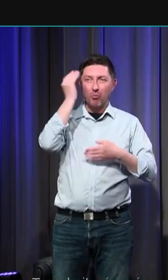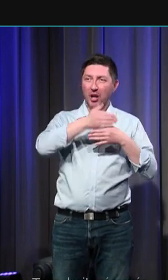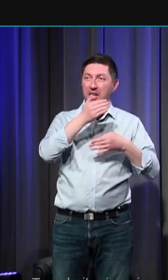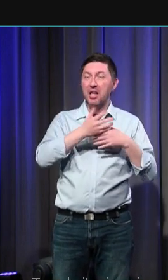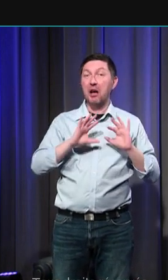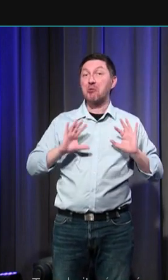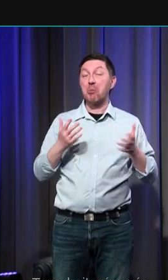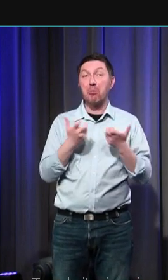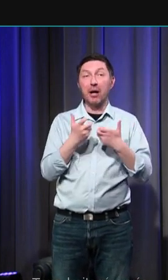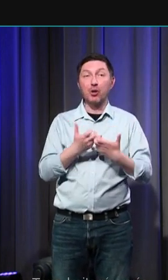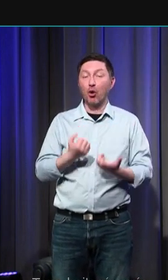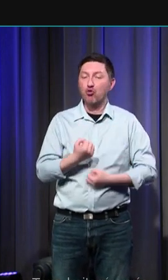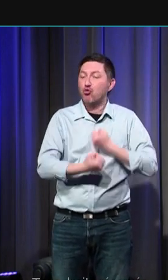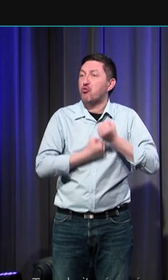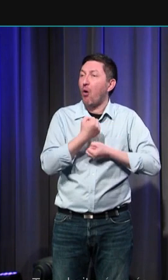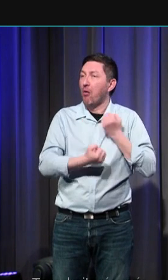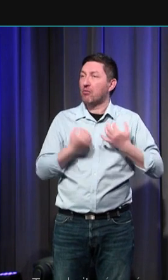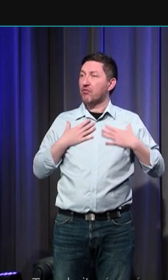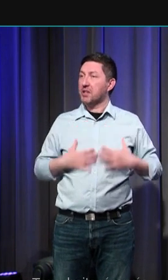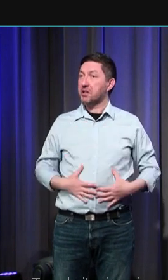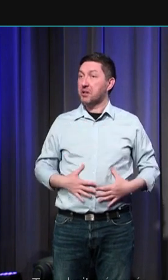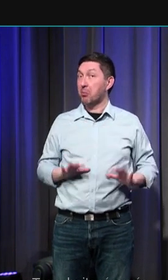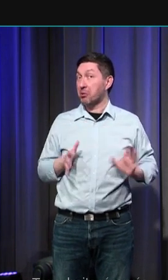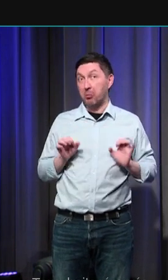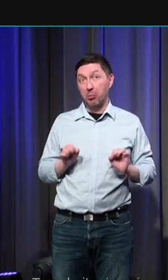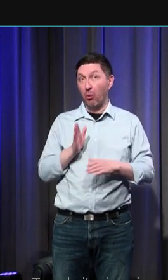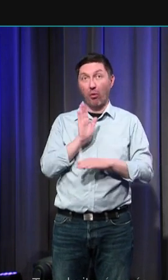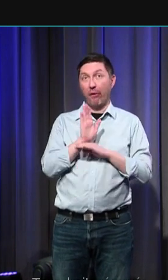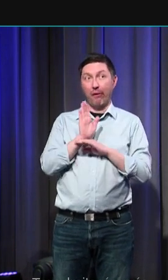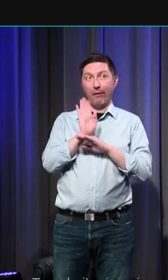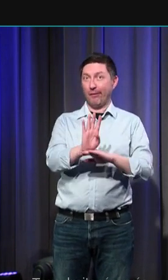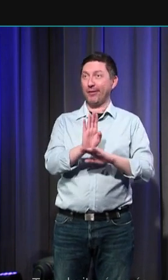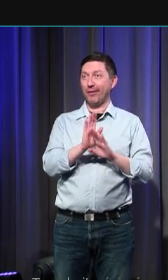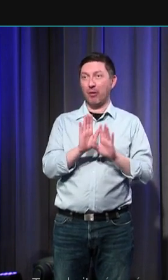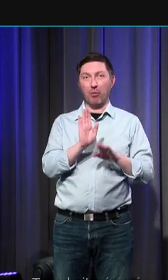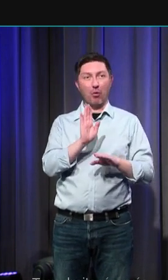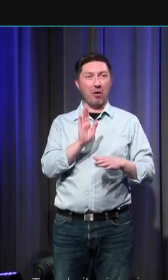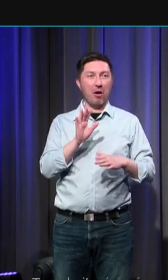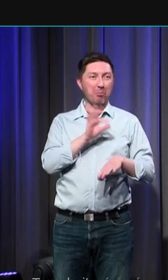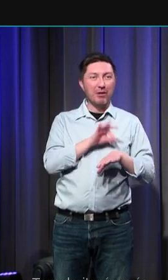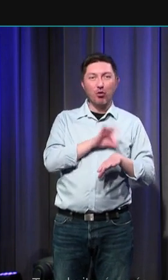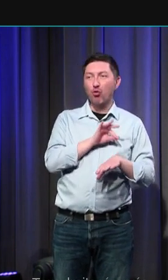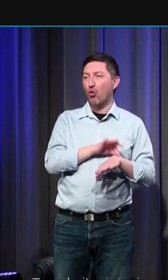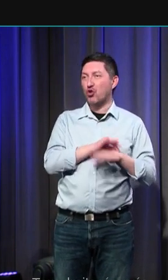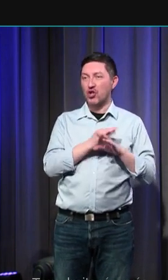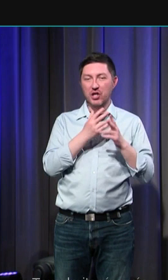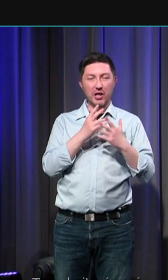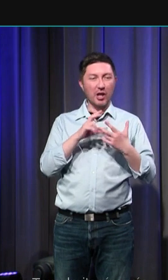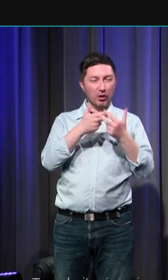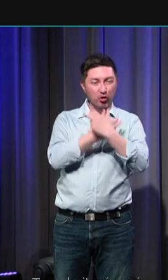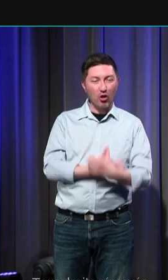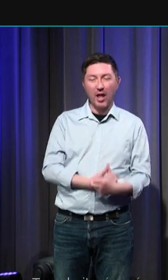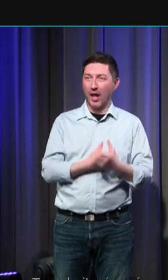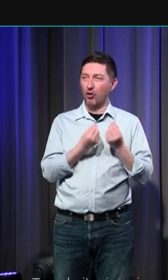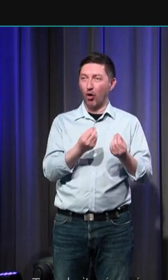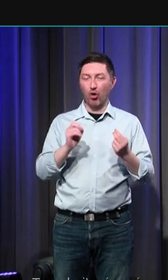souffrance physique qui aurait pu être le sujet d'un exposé en vous présentant des pathologies osseuses traumatisantes invalidantes